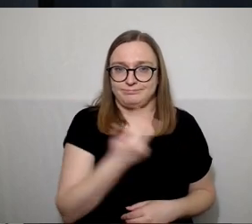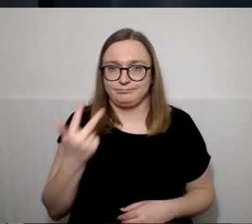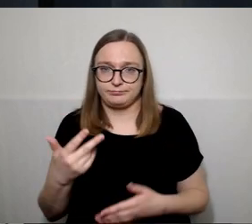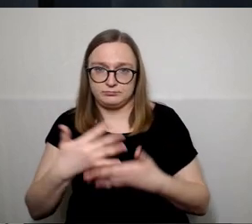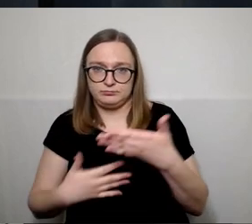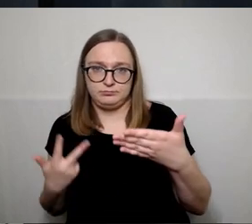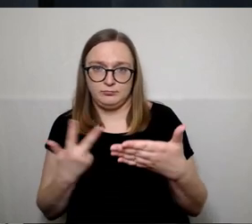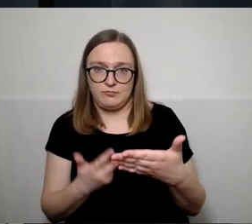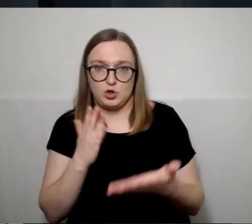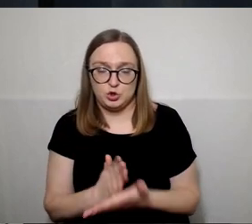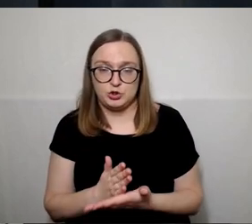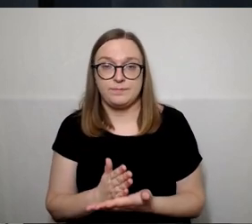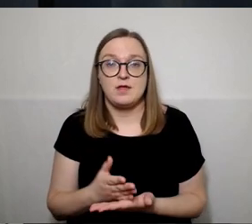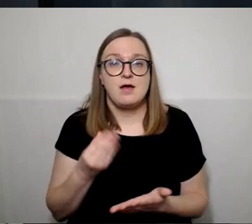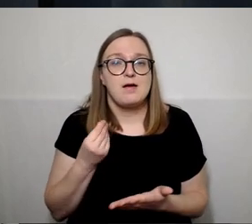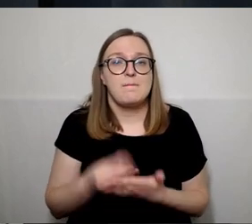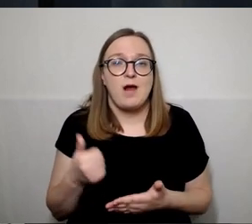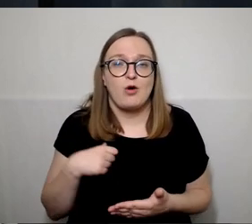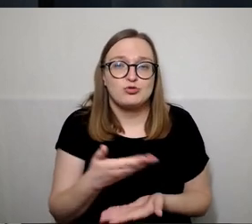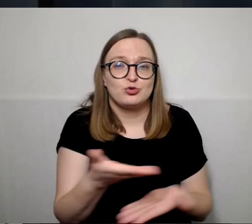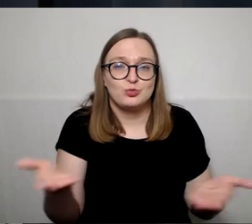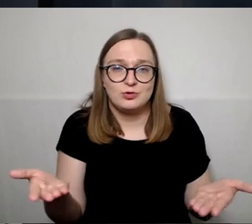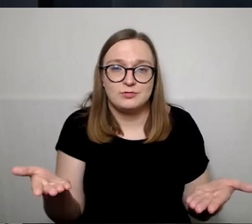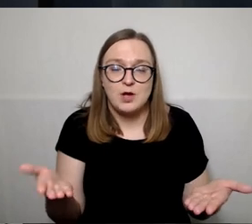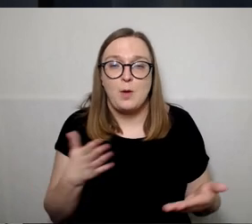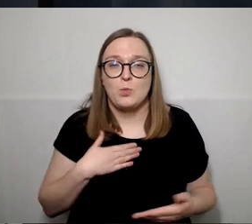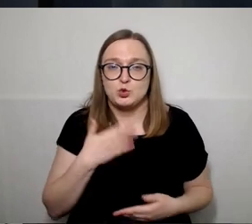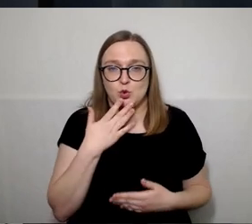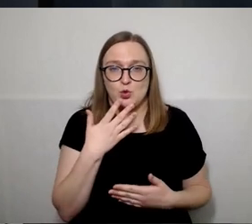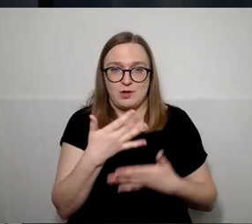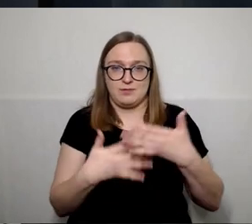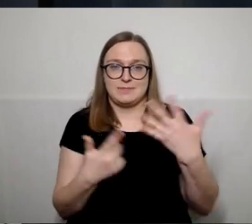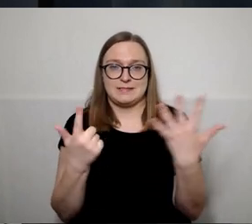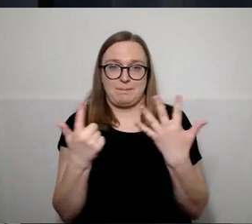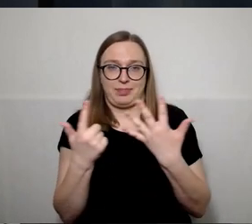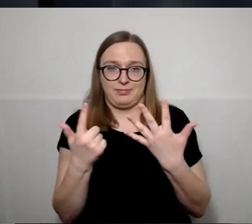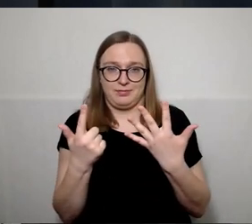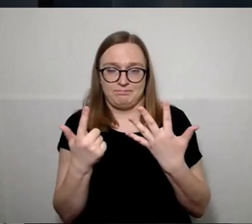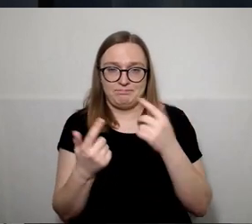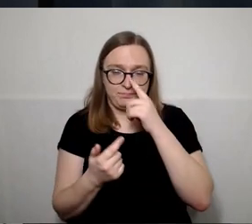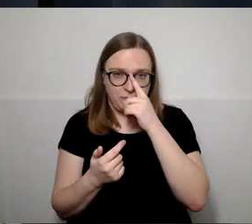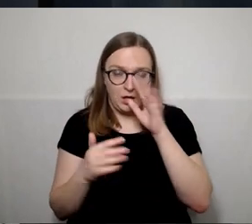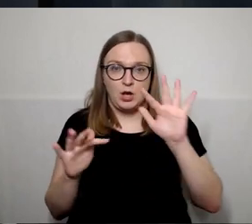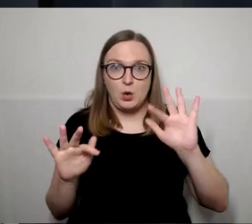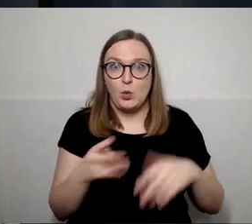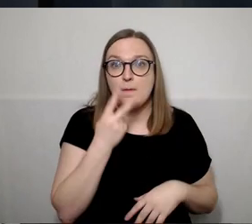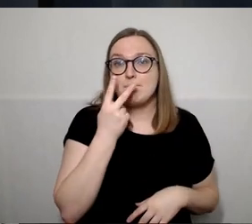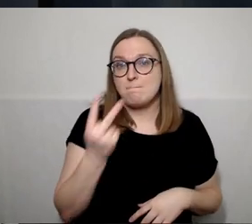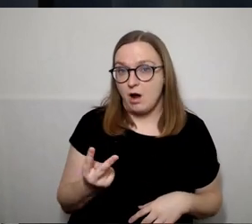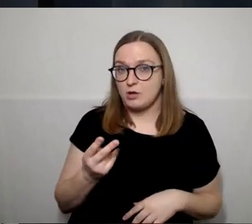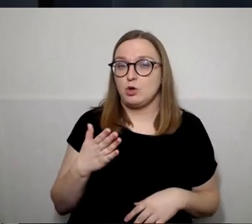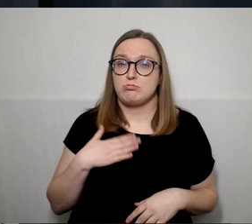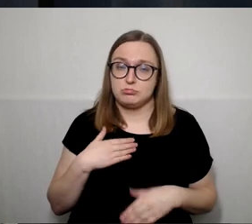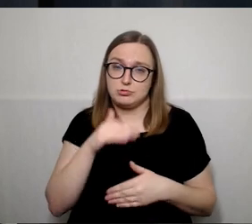Tai brangus rinkėjai, mūsų numeris yra septintas. Jeigu jūs matysite, kad mes veriti ir palaikysite mus,